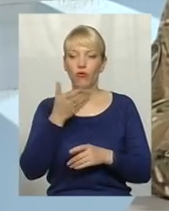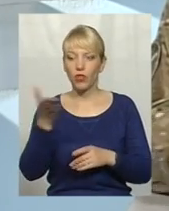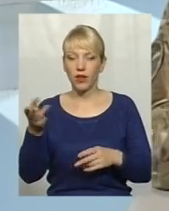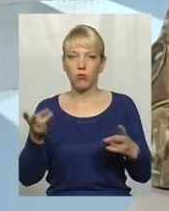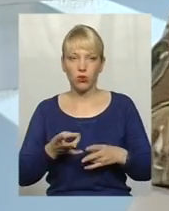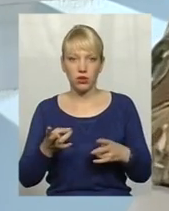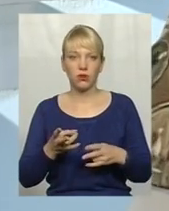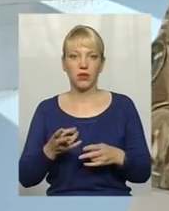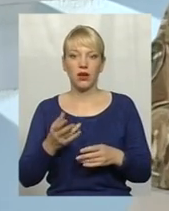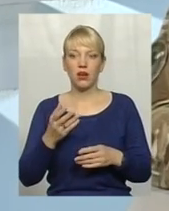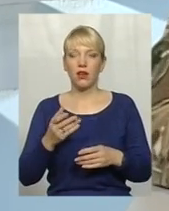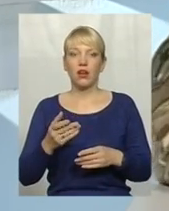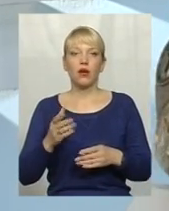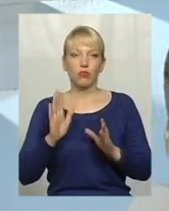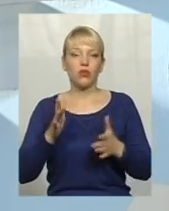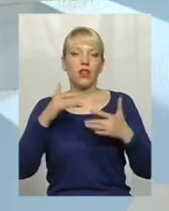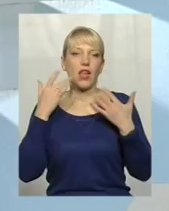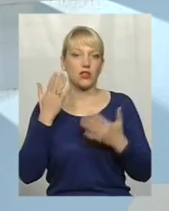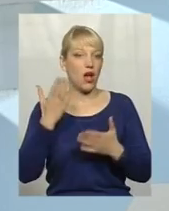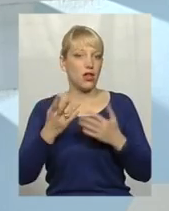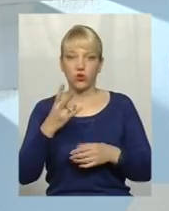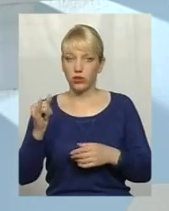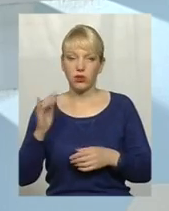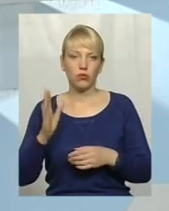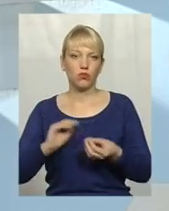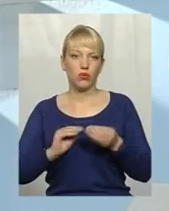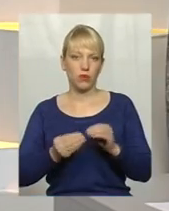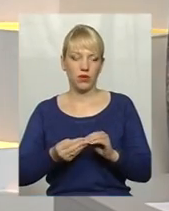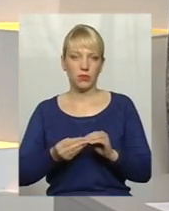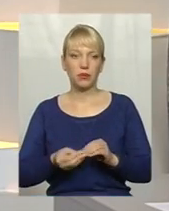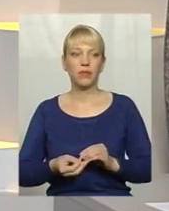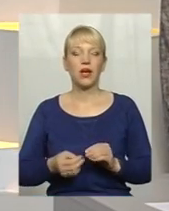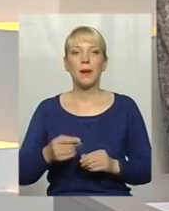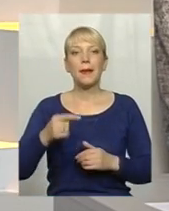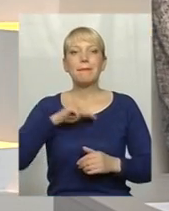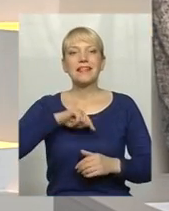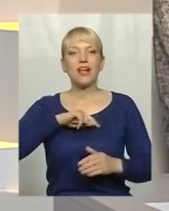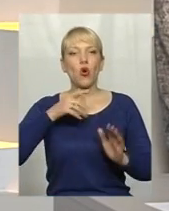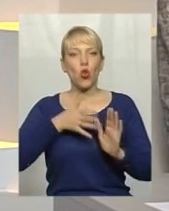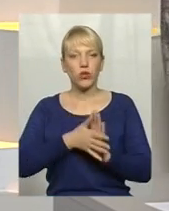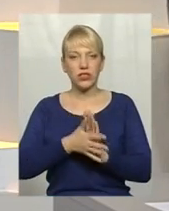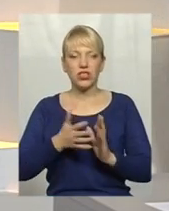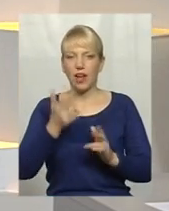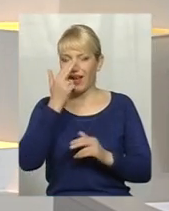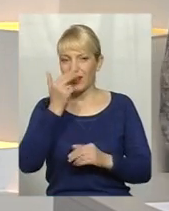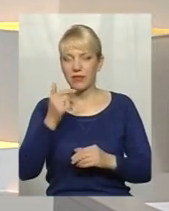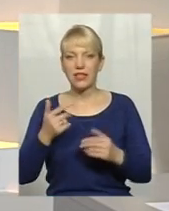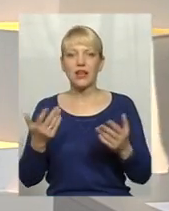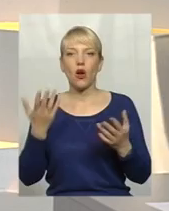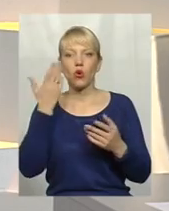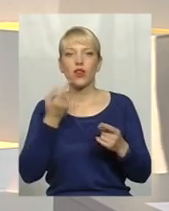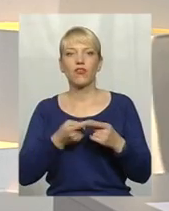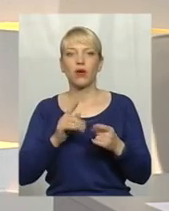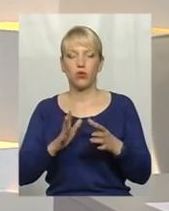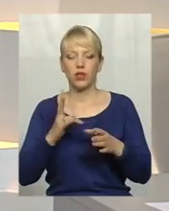буде проблема. Скажіть, будь ласка, психологічна адаптація, коли вона має відбуватись? На етапі